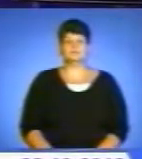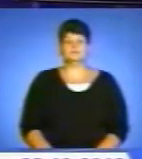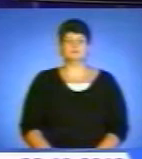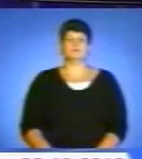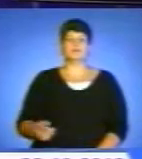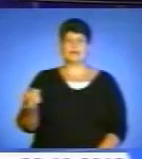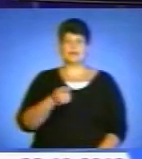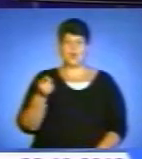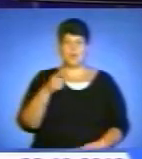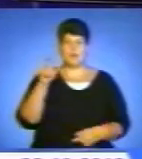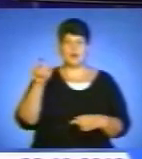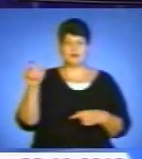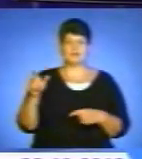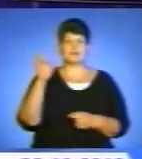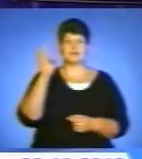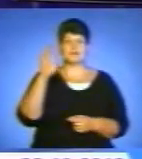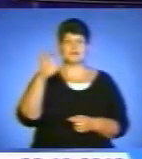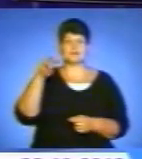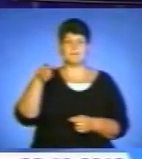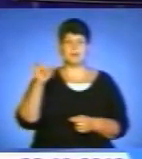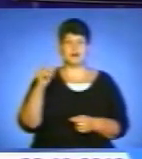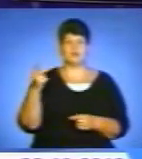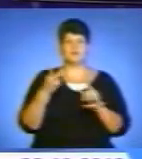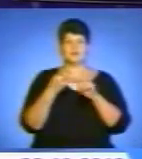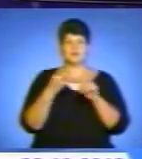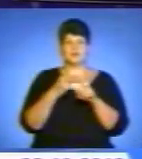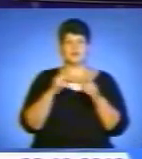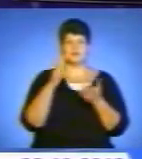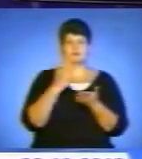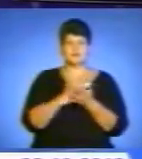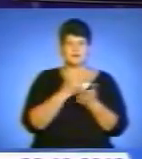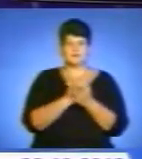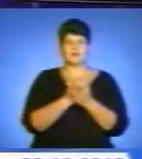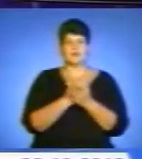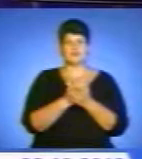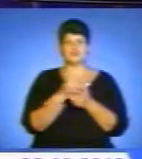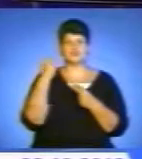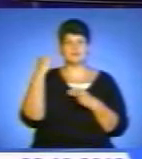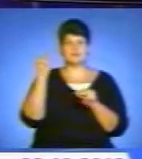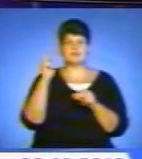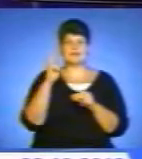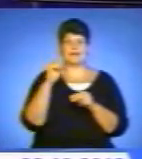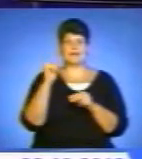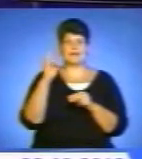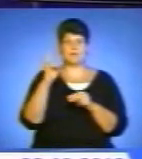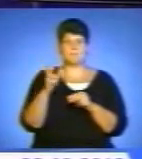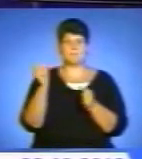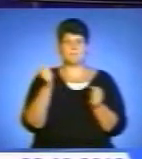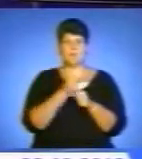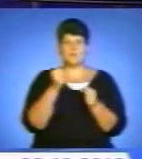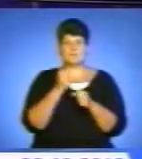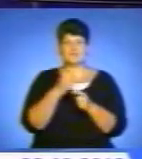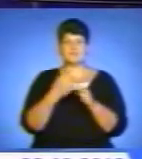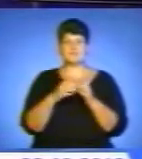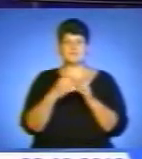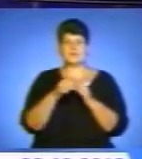Тернополянин Назар Смаль вдруге став чемпіоном України з кікбоксингу серед школярів. У Харкору відбувся фінал Кубку України з кікбоксингу